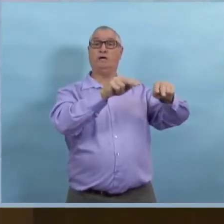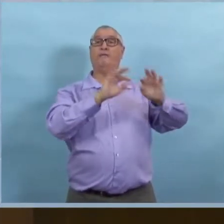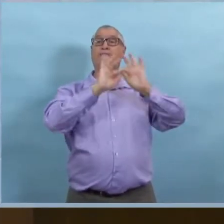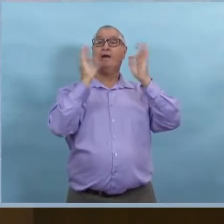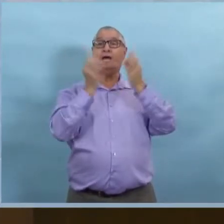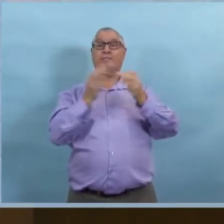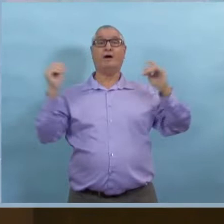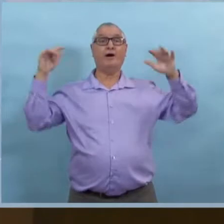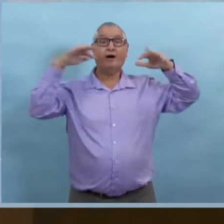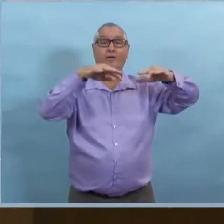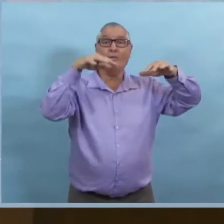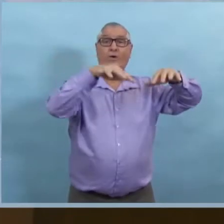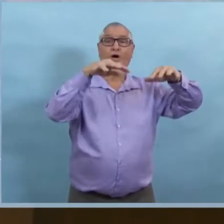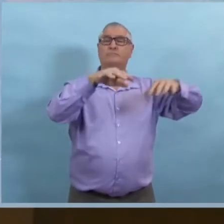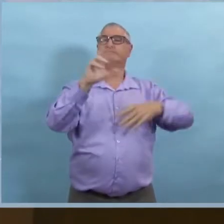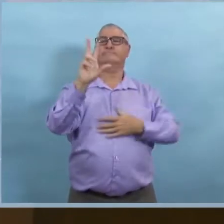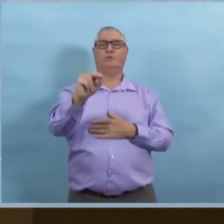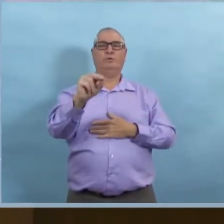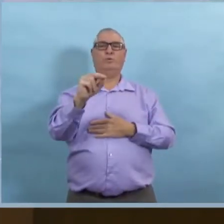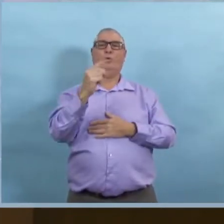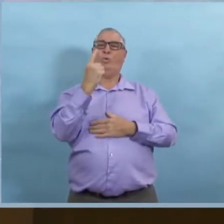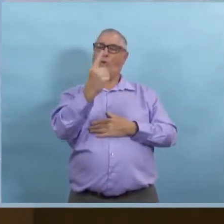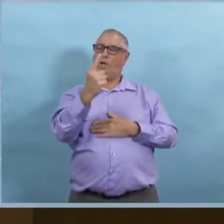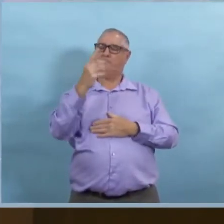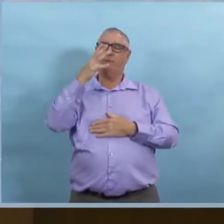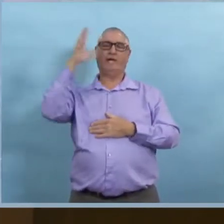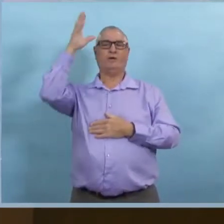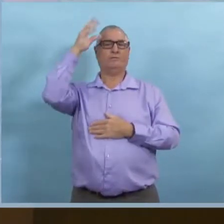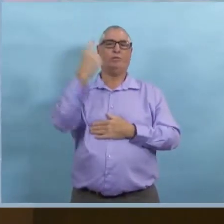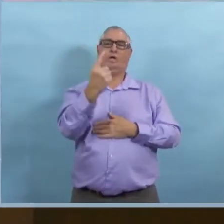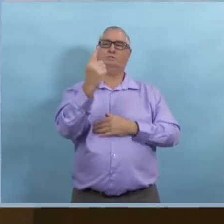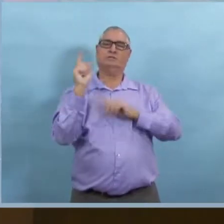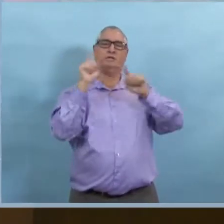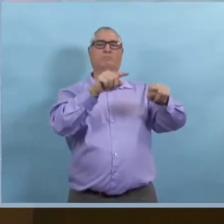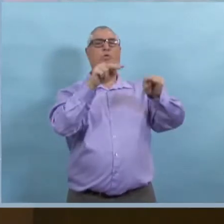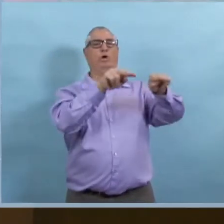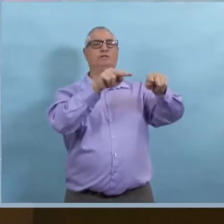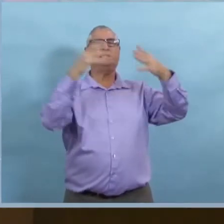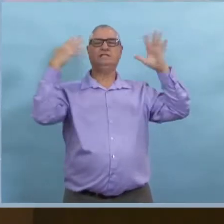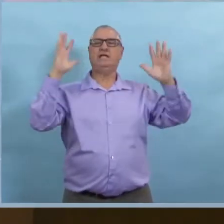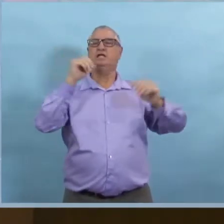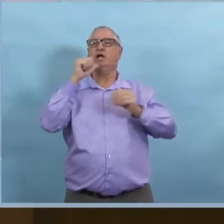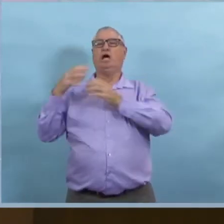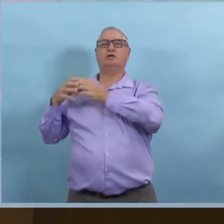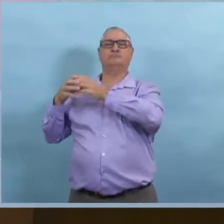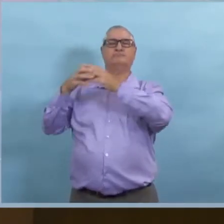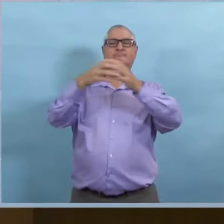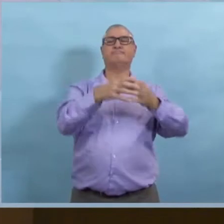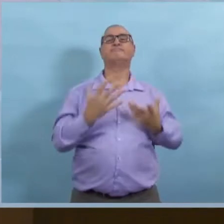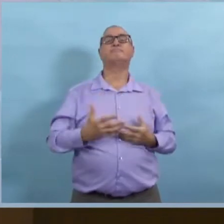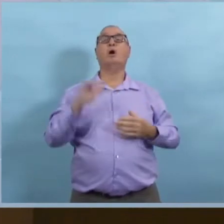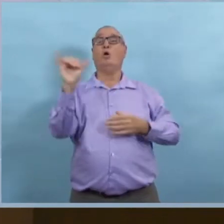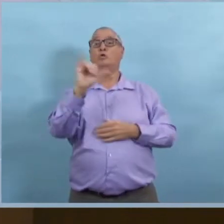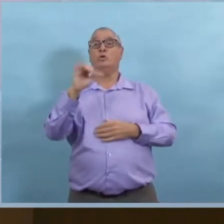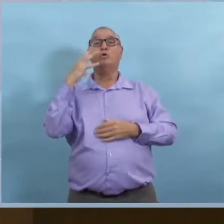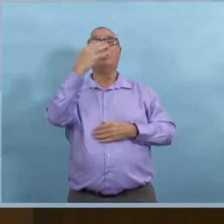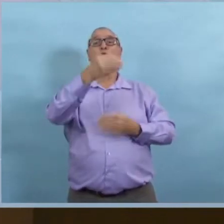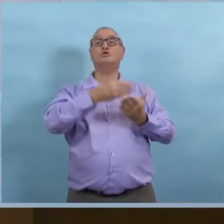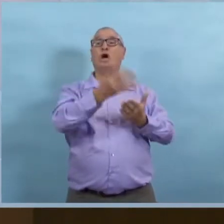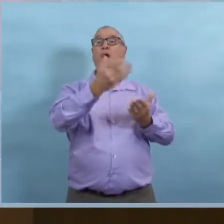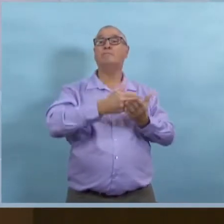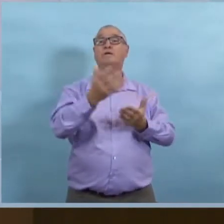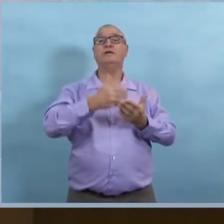possible. Ce n pas la famille au complet qui doit aller faire des courses. Envoyez seulement une personne si c'est possible. On devrait